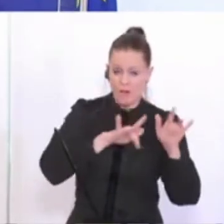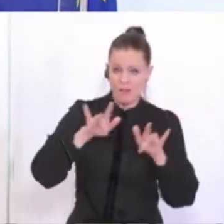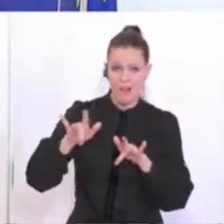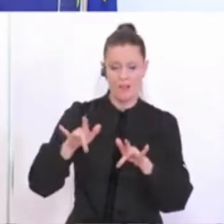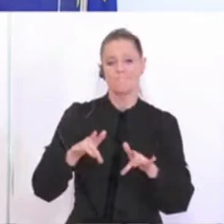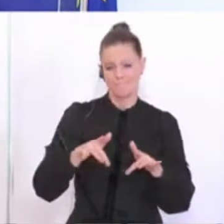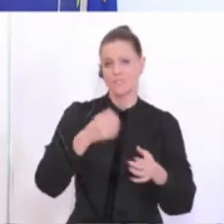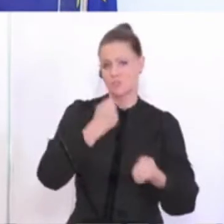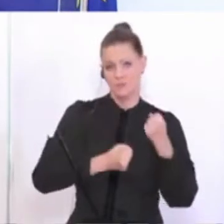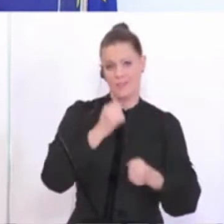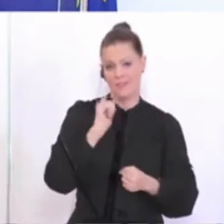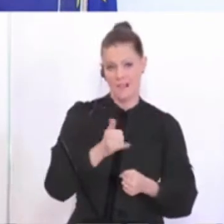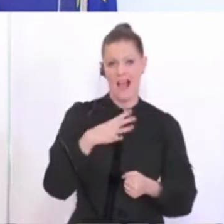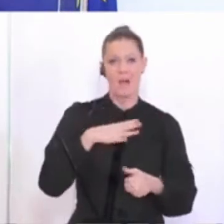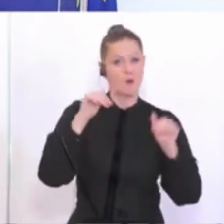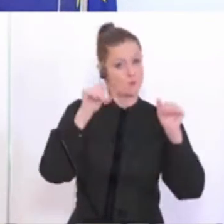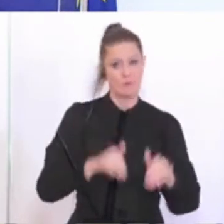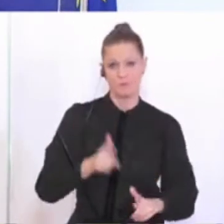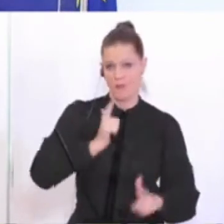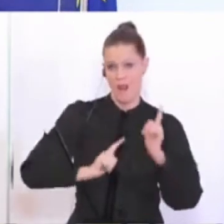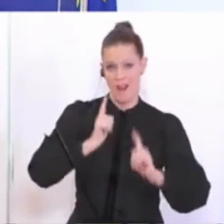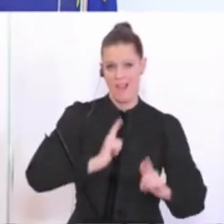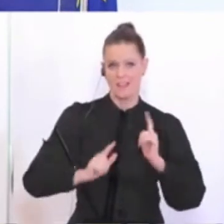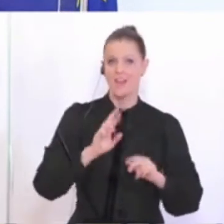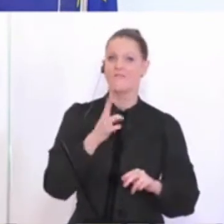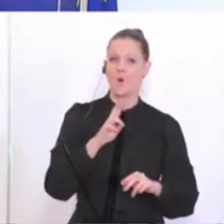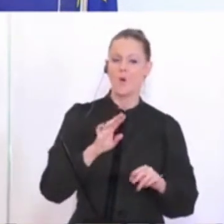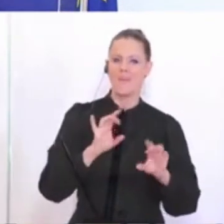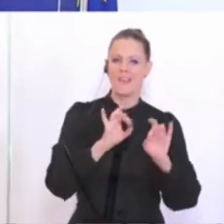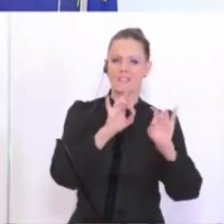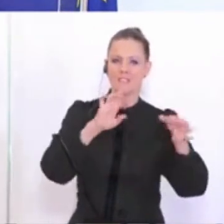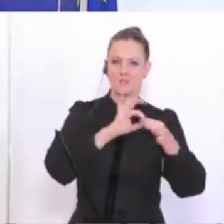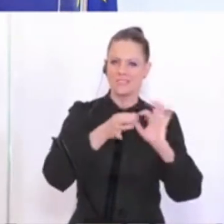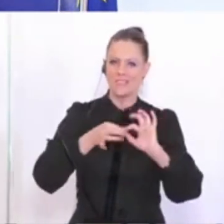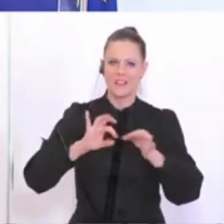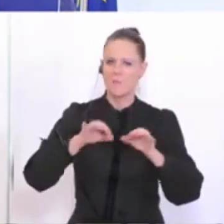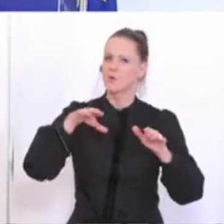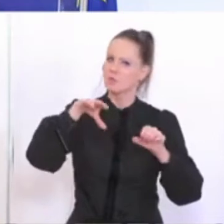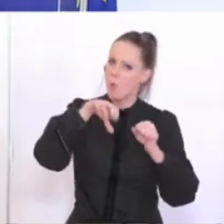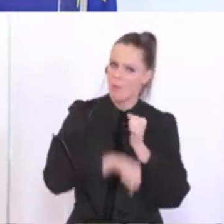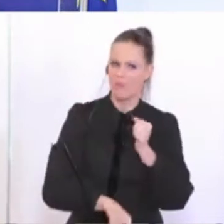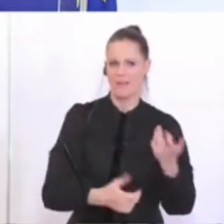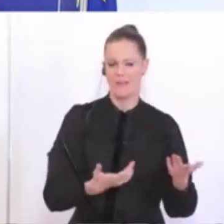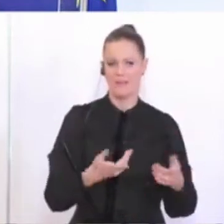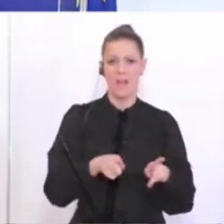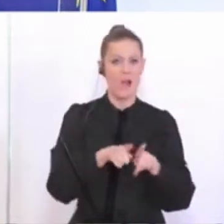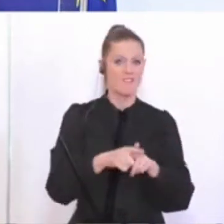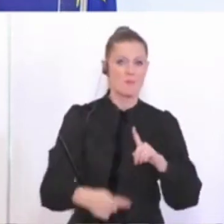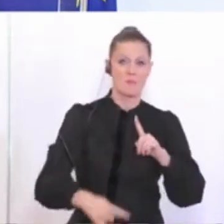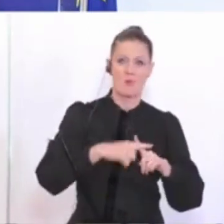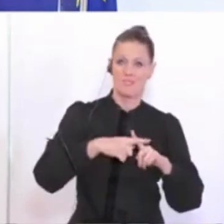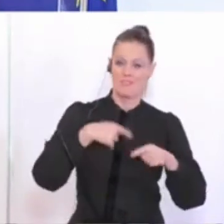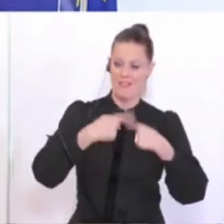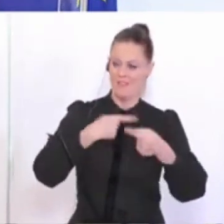stattfindet. Aber das muss eben sein, weil wir noch immer danach trachten, die Infektionskette zu durchbrechen, noch immer danach trachten müssen, dass diese positive